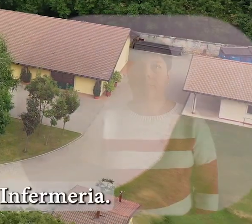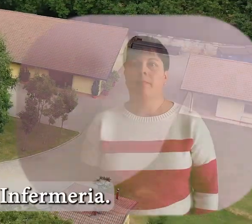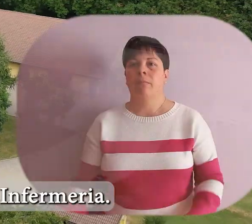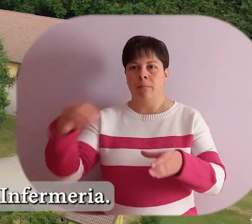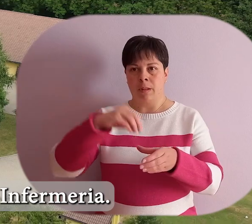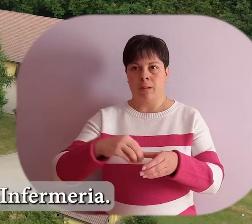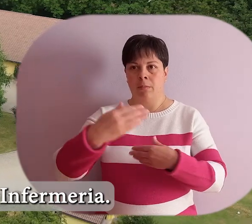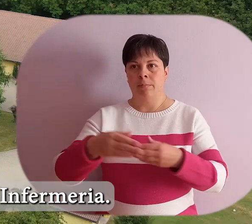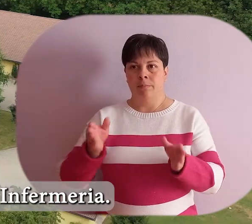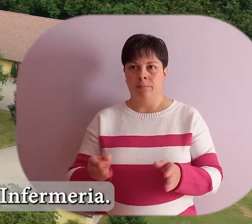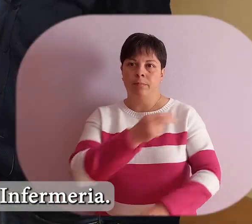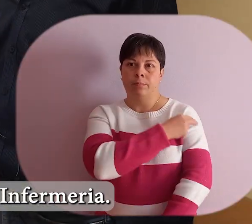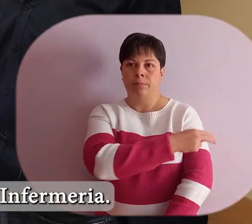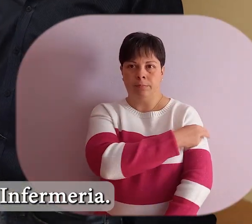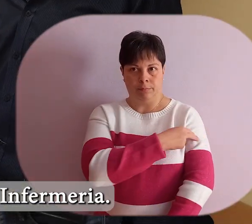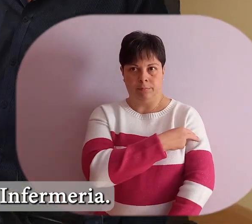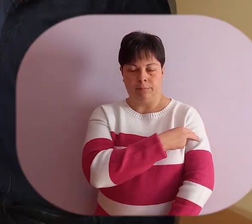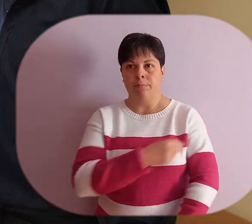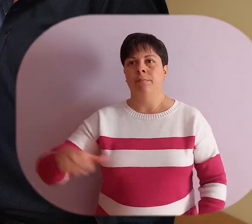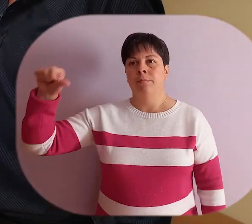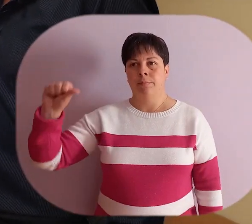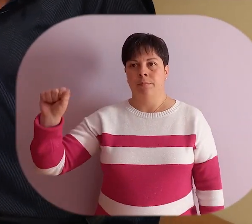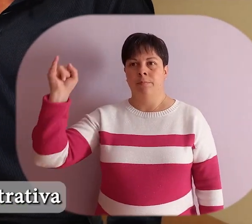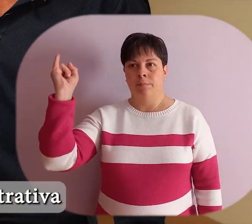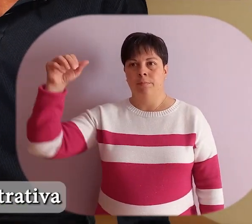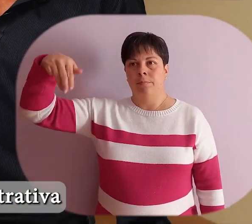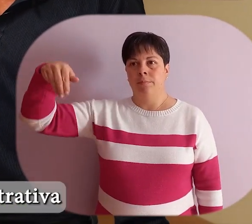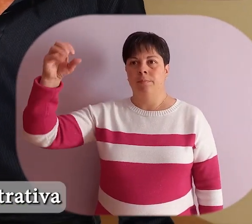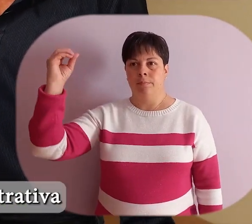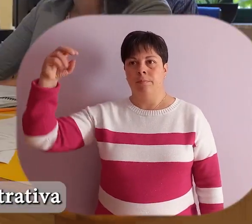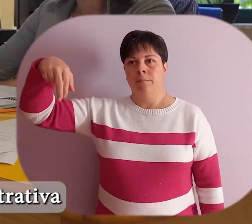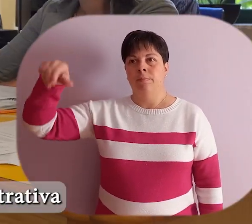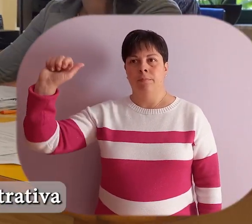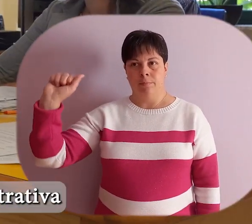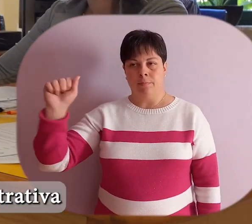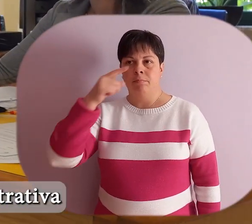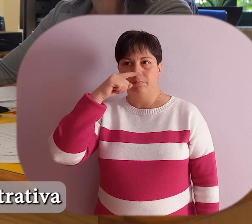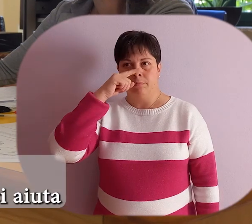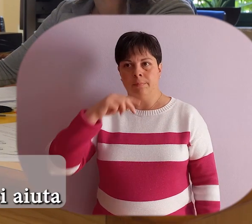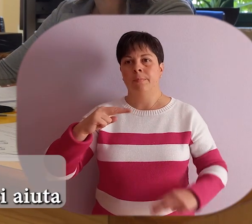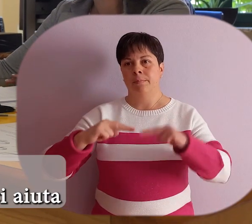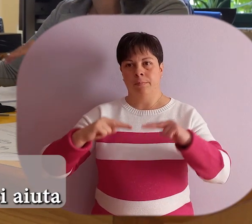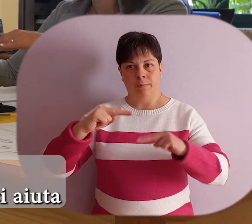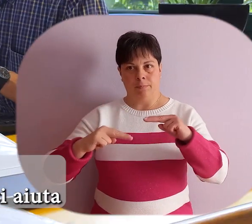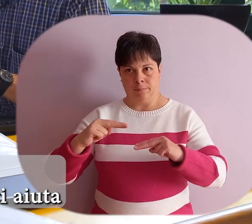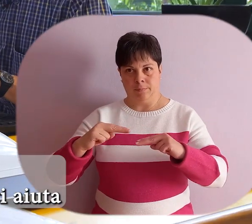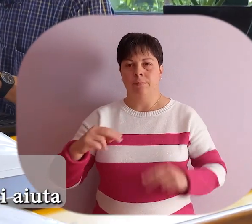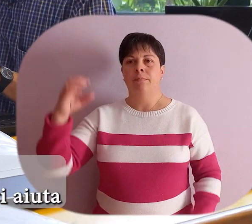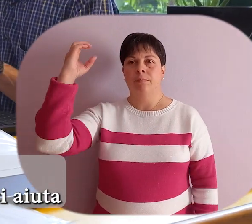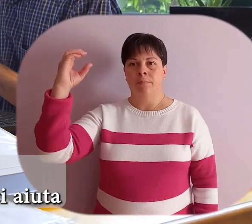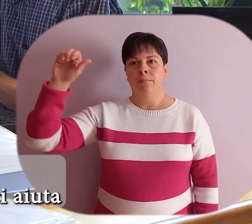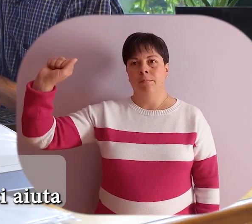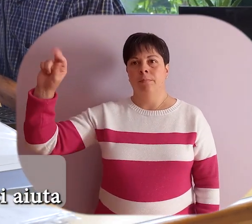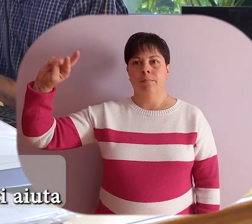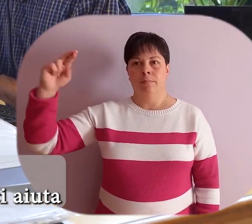Diciamo all'interno dell'ufficio infermeria, c'è Simona che si occupa della parte amministrativa e Carlo che è il nostro